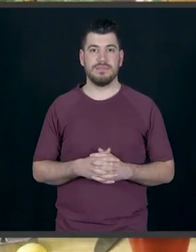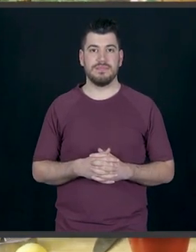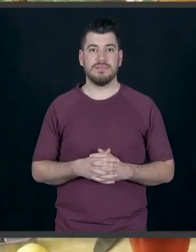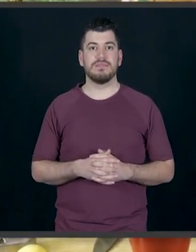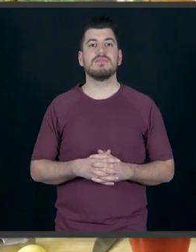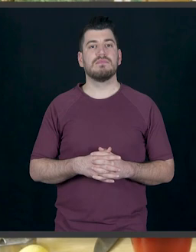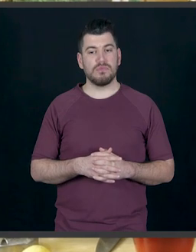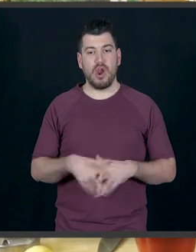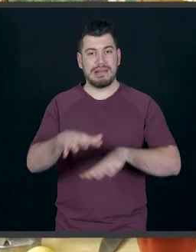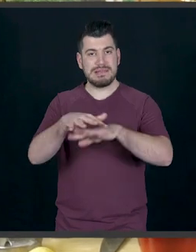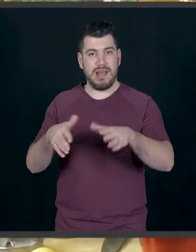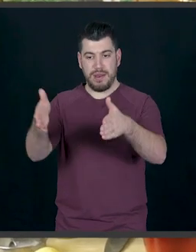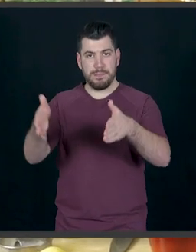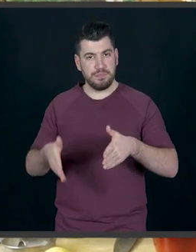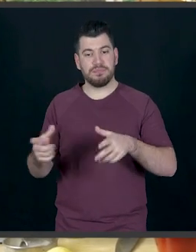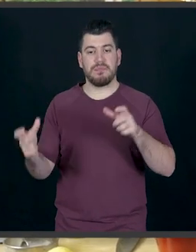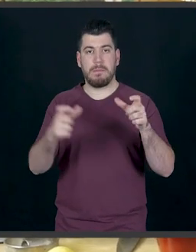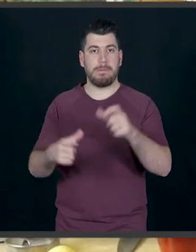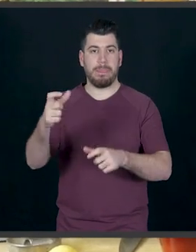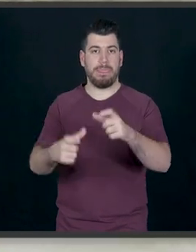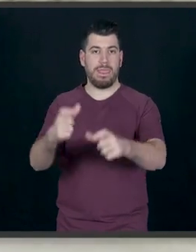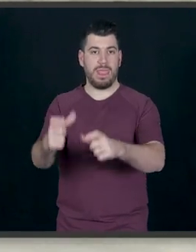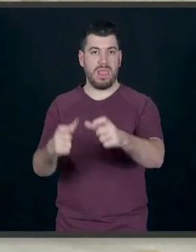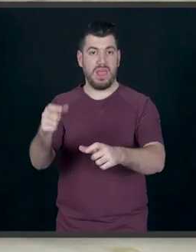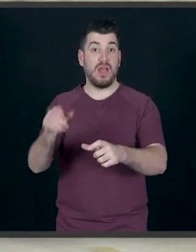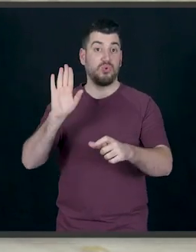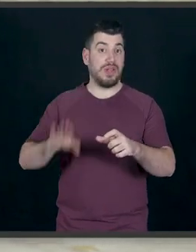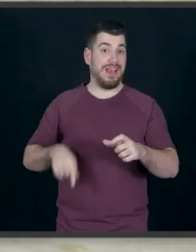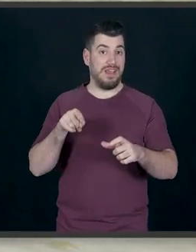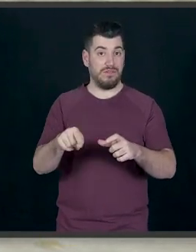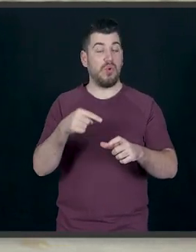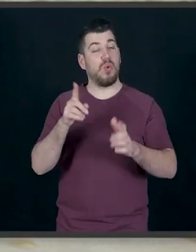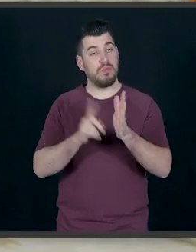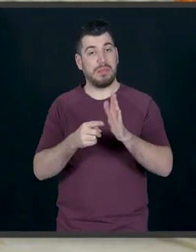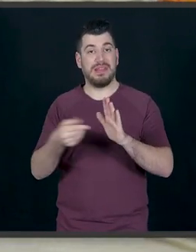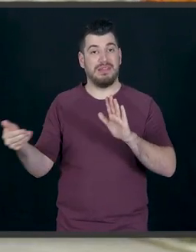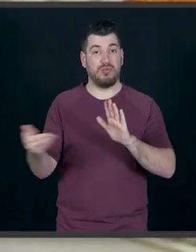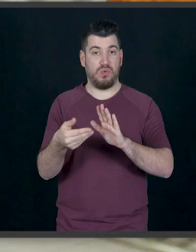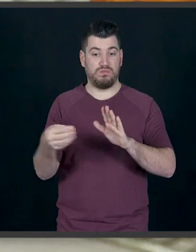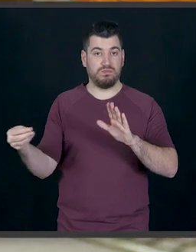Θα βάλω το ντόνατς μου πάνω στη σχάρα. Εκτός από το τελευταίο που θα το γεμίσω.